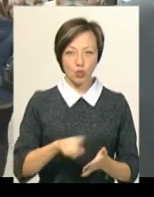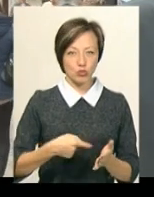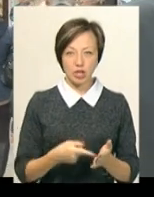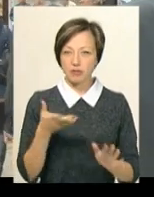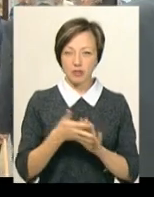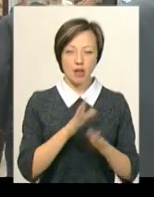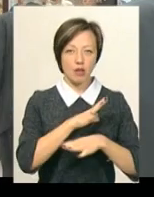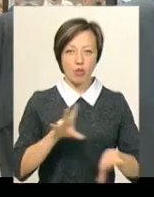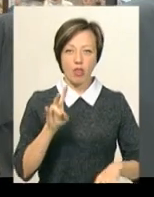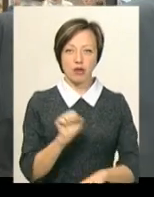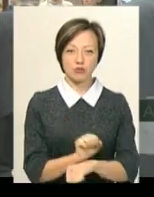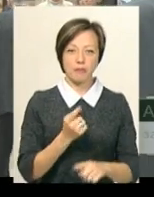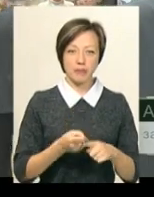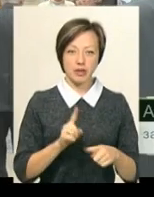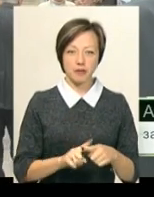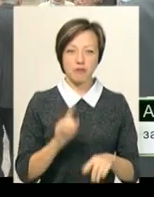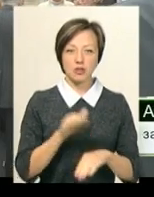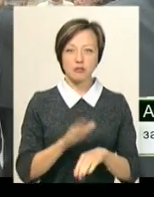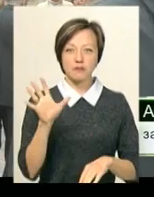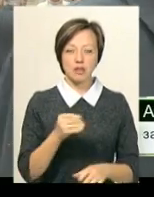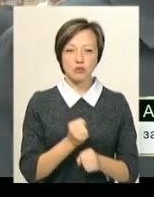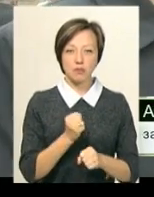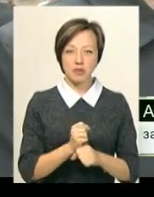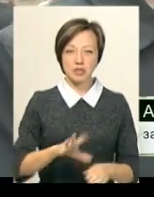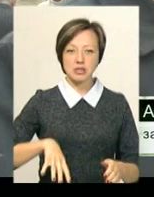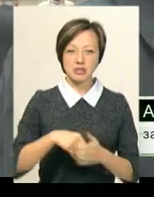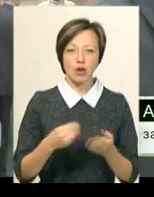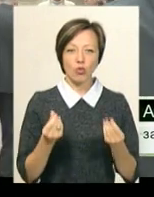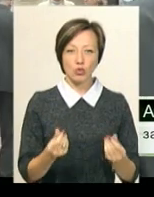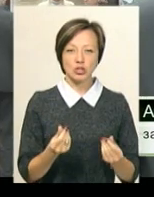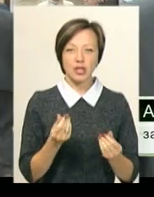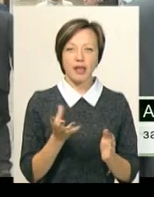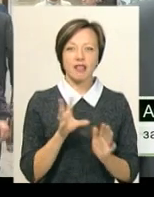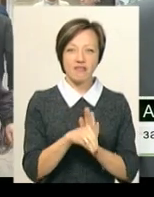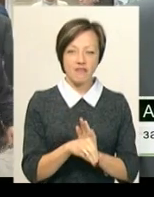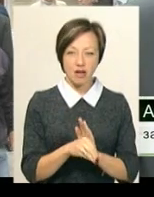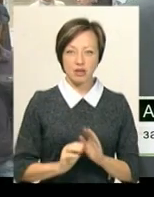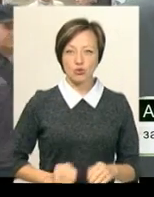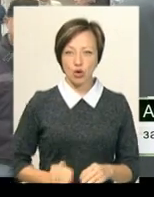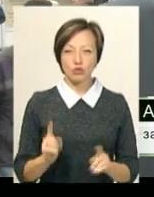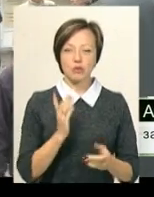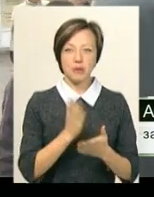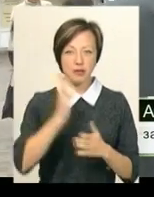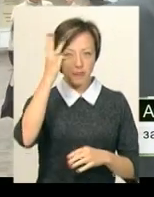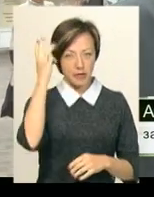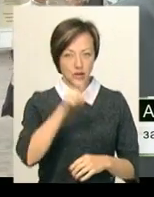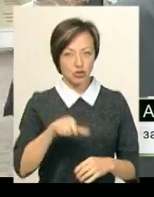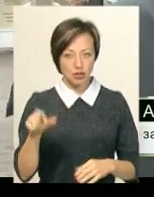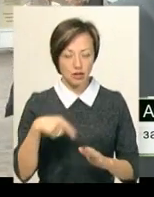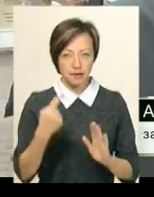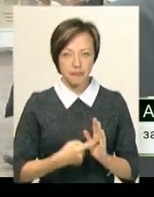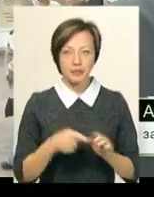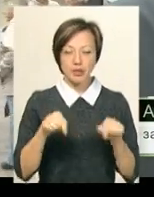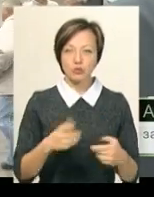витрачалися на зупинки. Фактично все зроблено за кошти інвестора. Що будуть мати хмельничани від цієї розумні